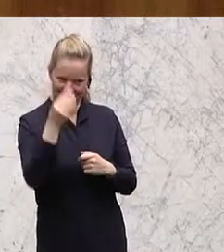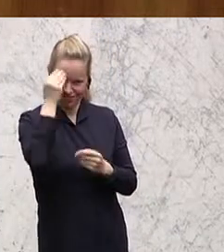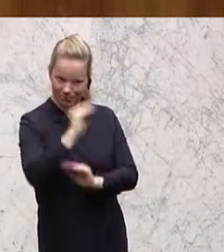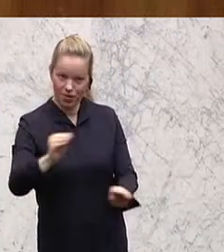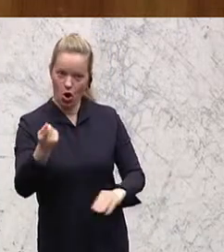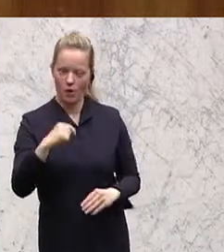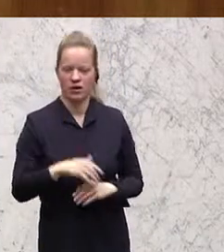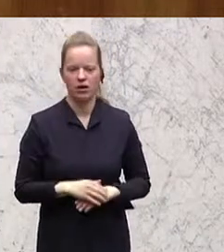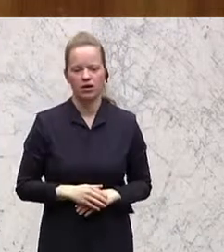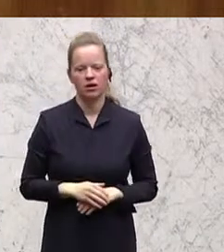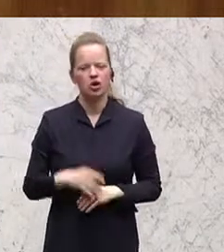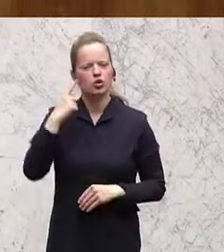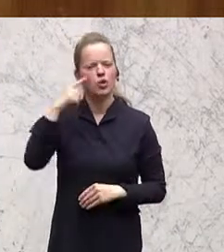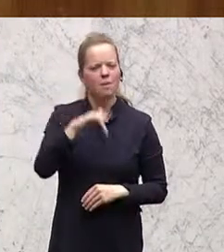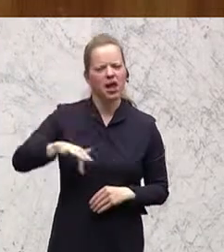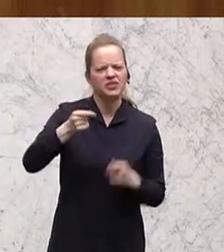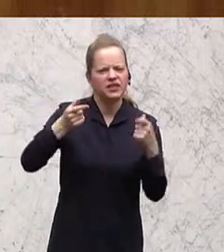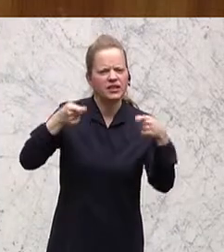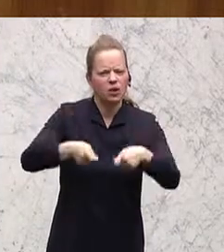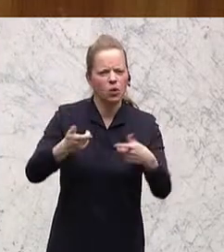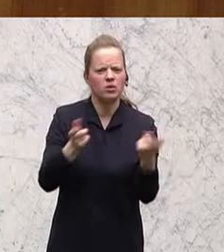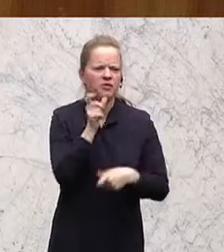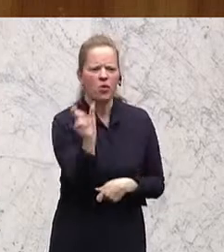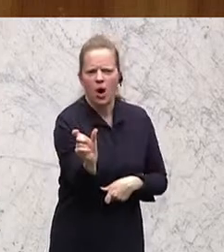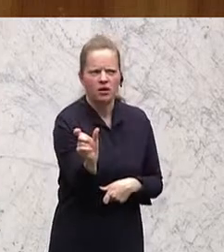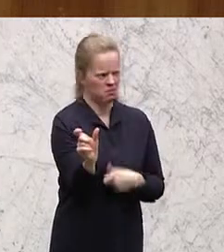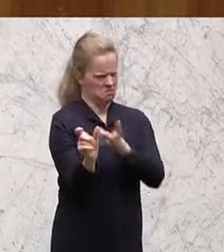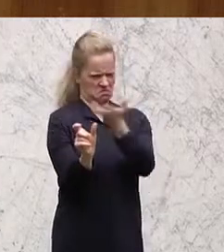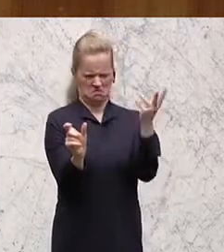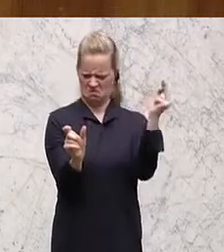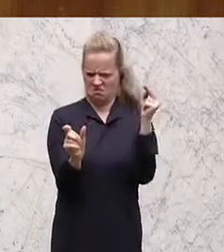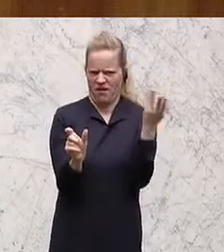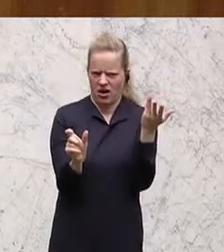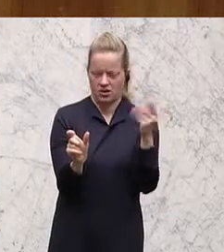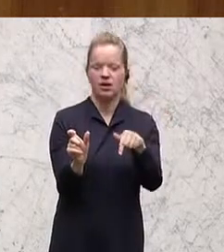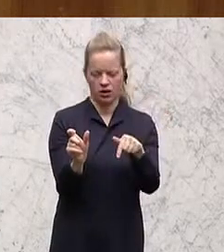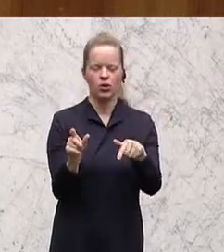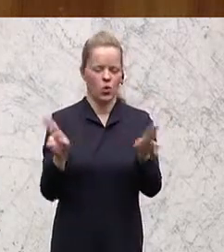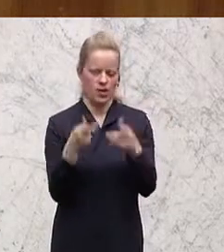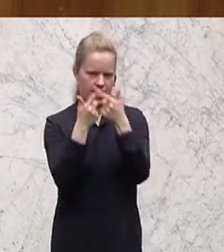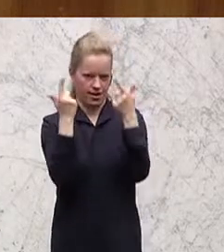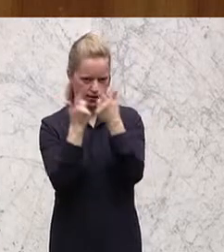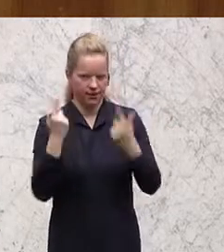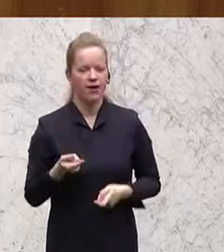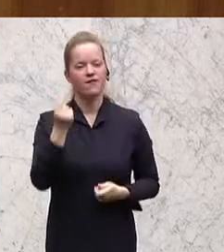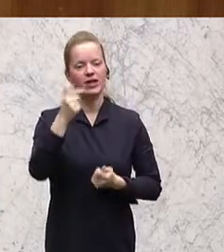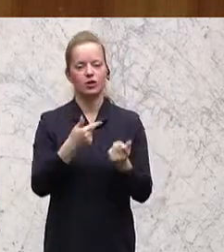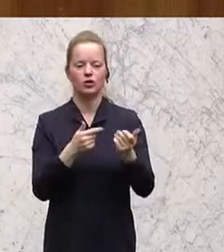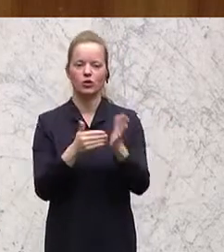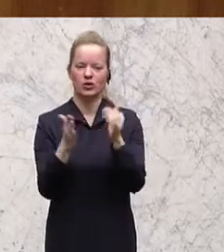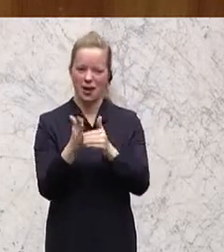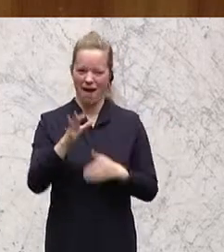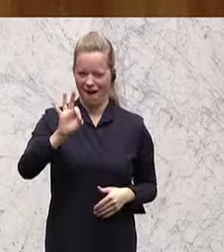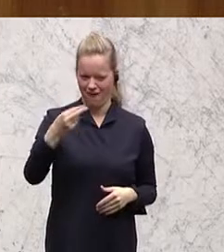klingt jetzt vielleicht für ein paar Zuschauer etwas holprig. Deshalb möchte ich die Gelegenheit auch nutzen, um zu erklären, um was es geht. Angelegt an das Finanzierungssystem der